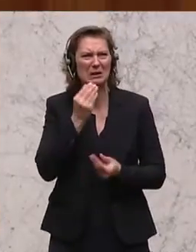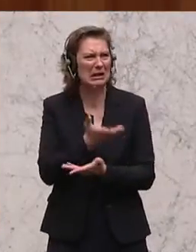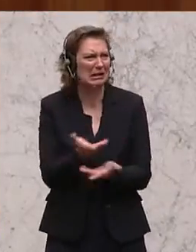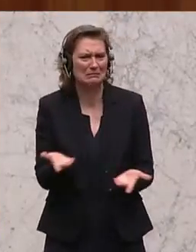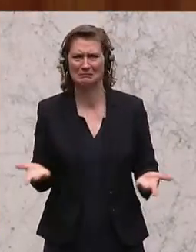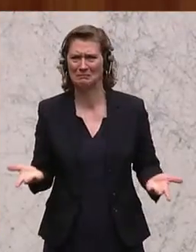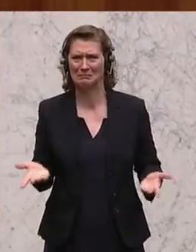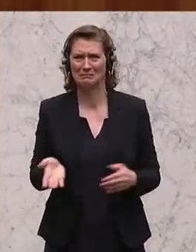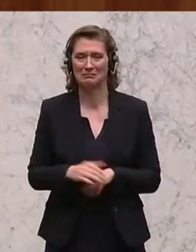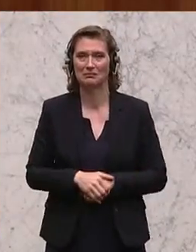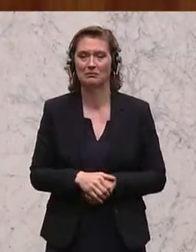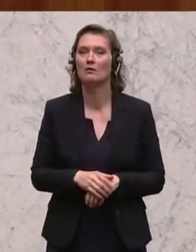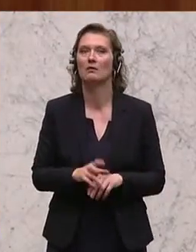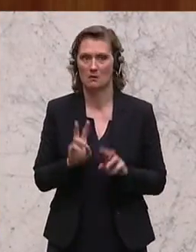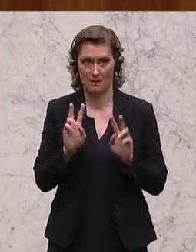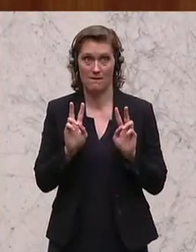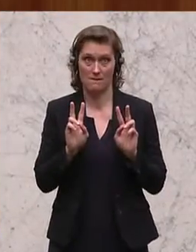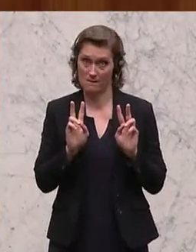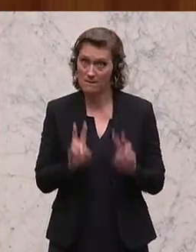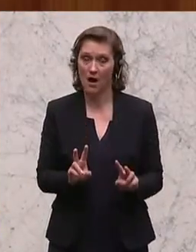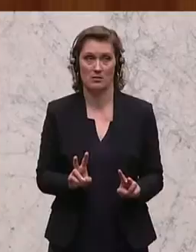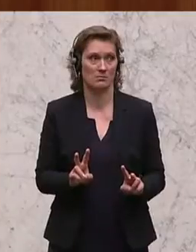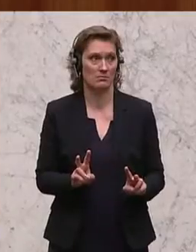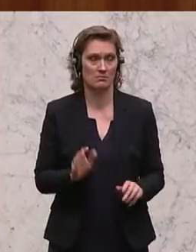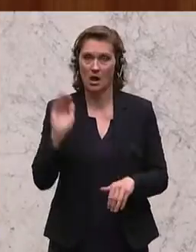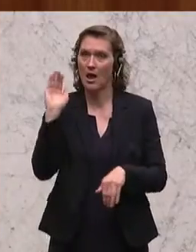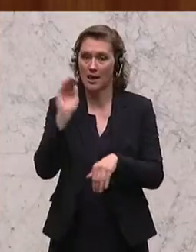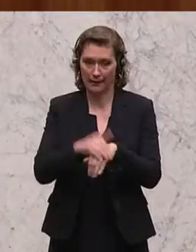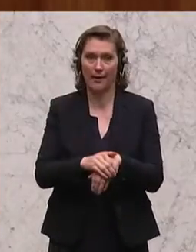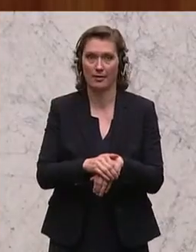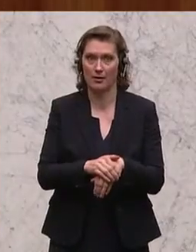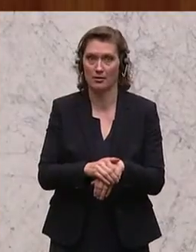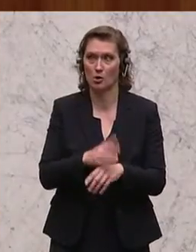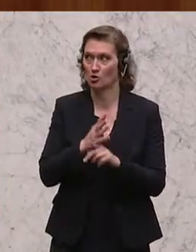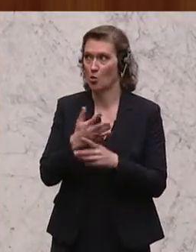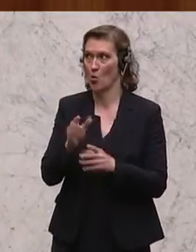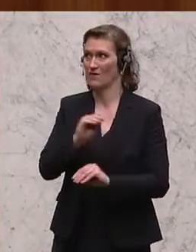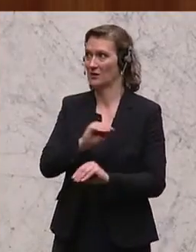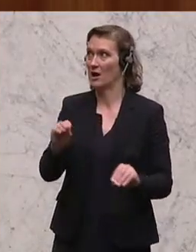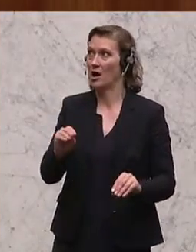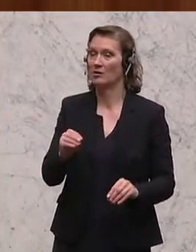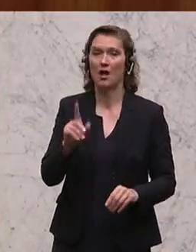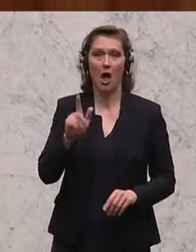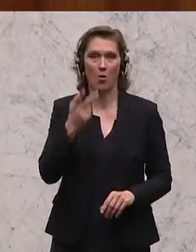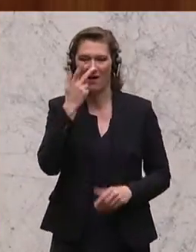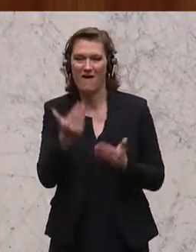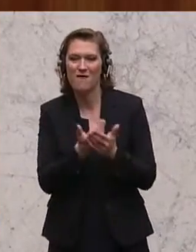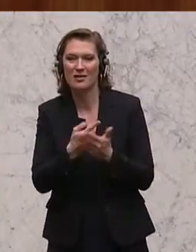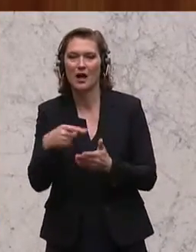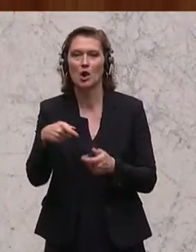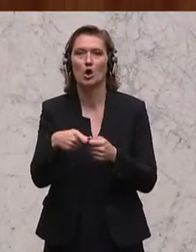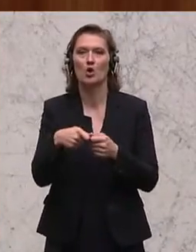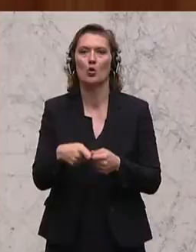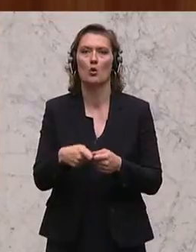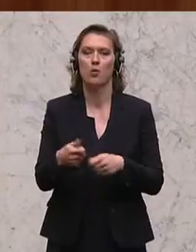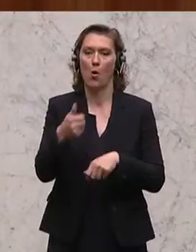Und das war tatsächlich so, dass es erkennbar war, und wir haben auch Gespräche geführt, das kann man ganz offen sagen, auch mit Vertretern und mit dem Klubobmann,